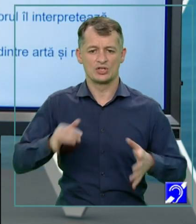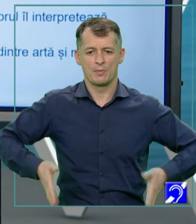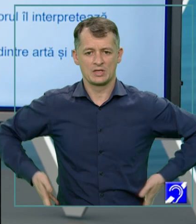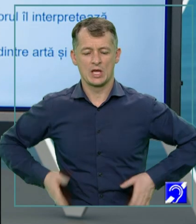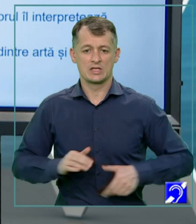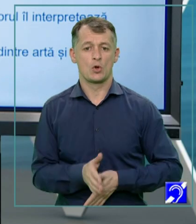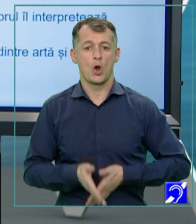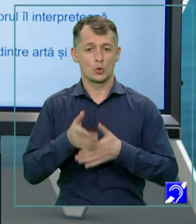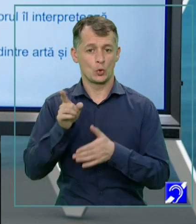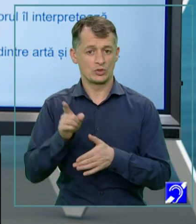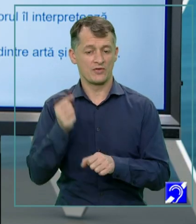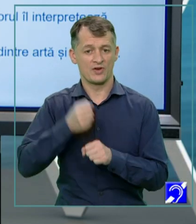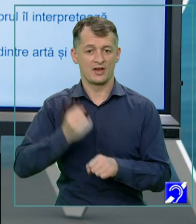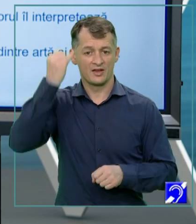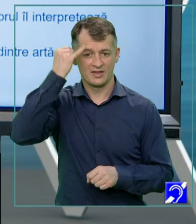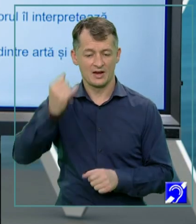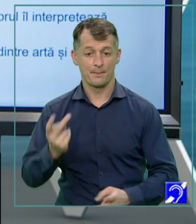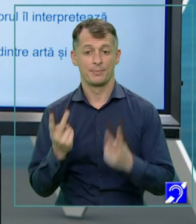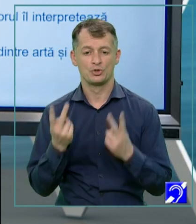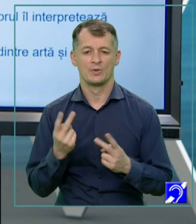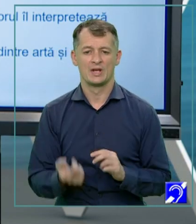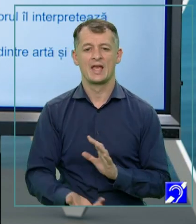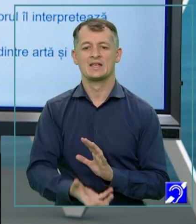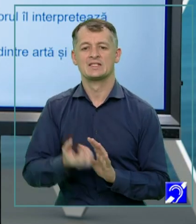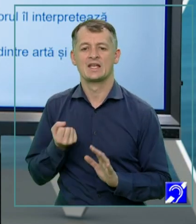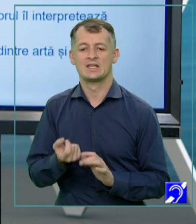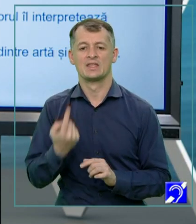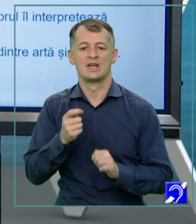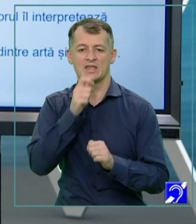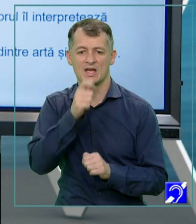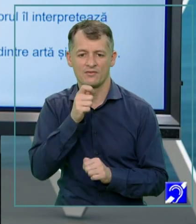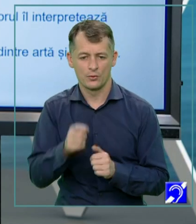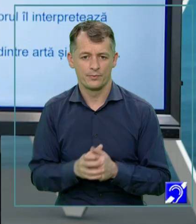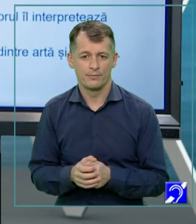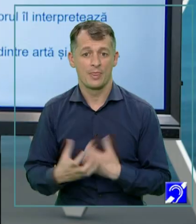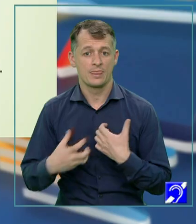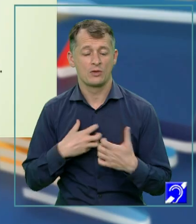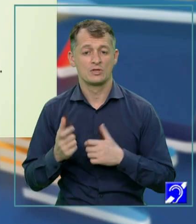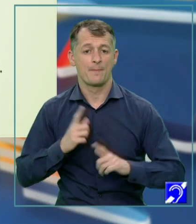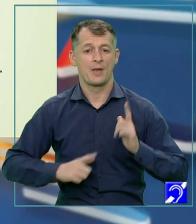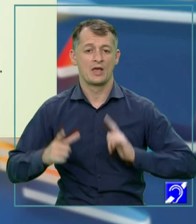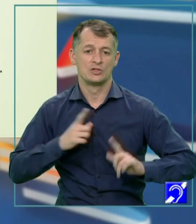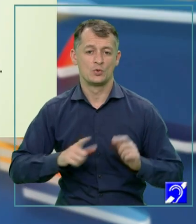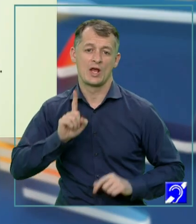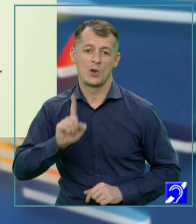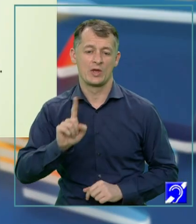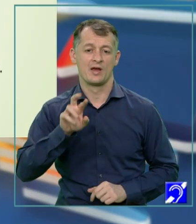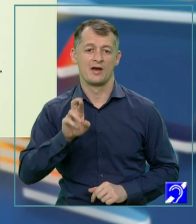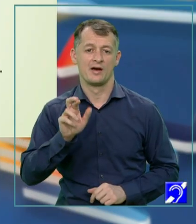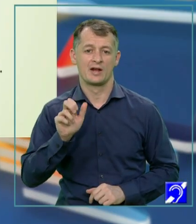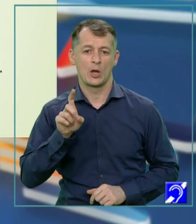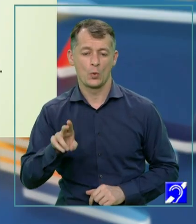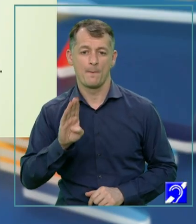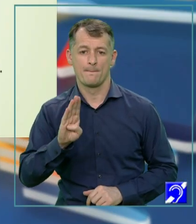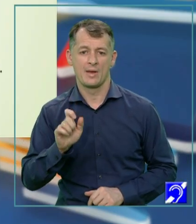se formulează ideile principale extrase din interviu. Teatrul este pasiunea lui Radu Beligant. Actorii